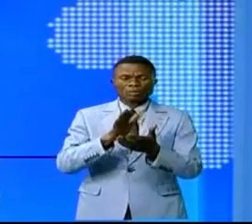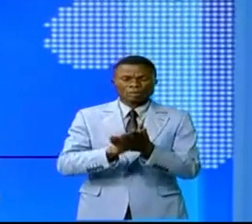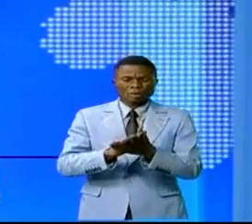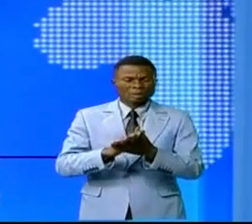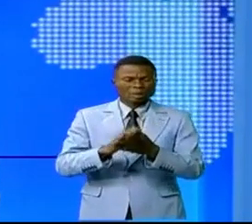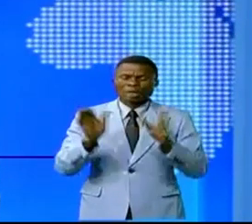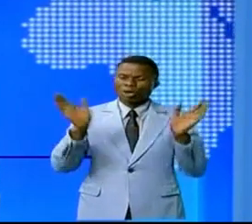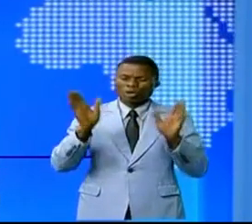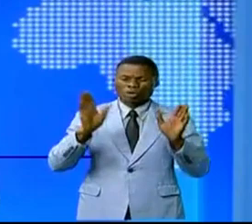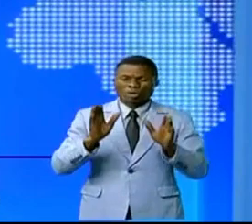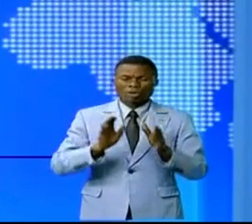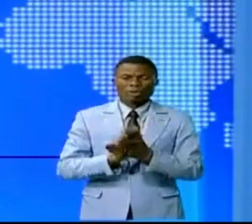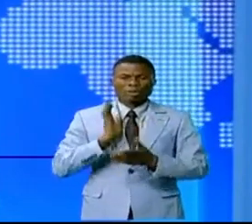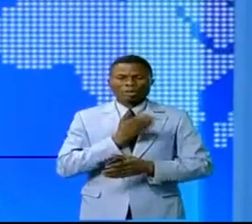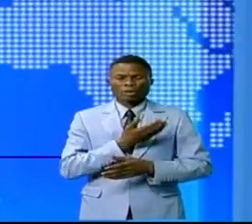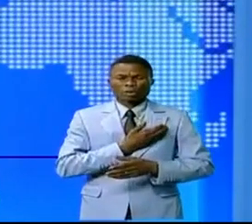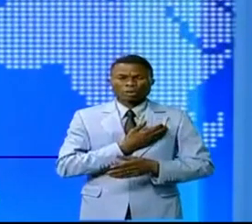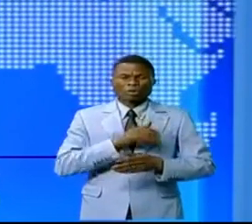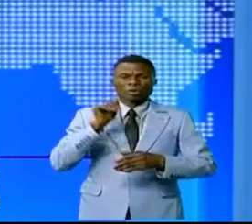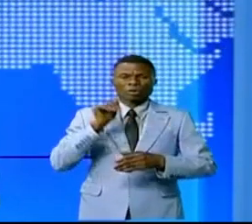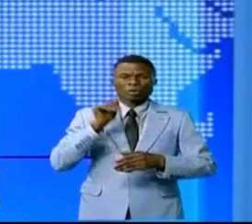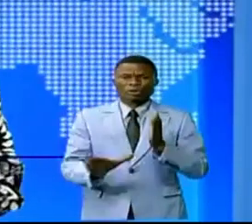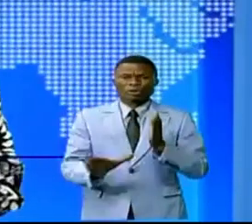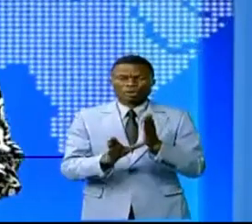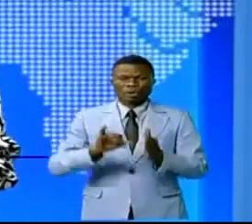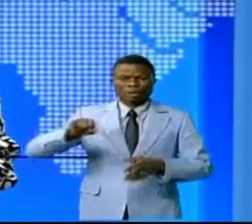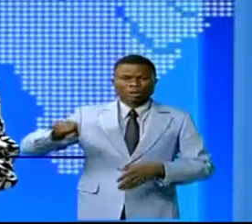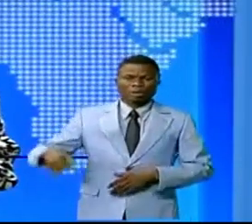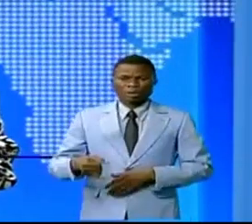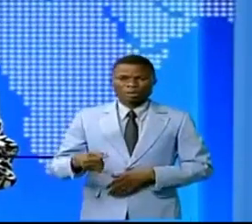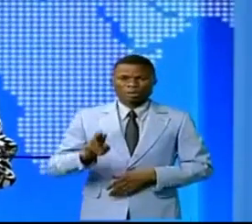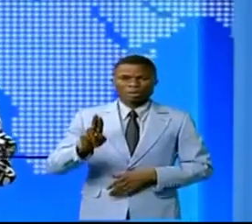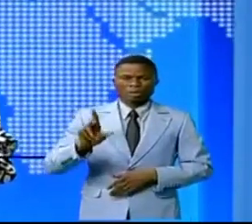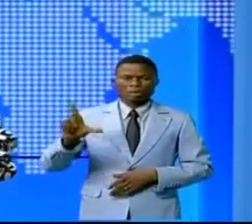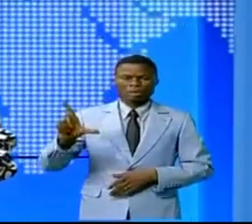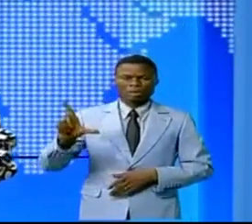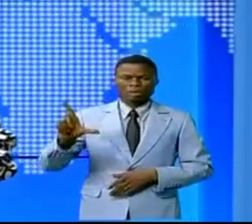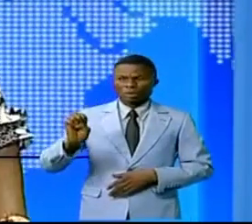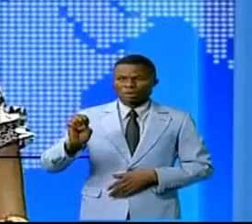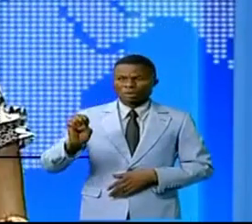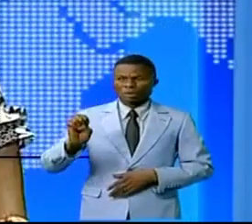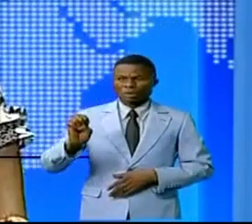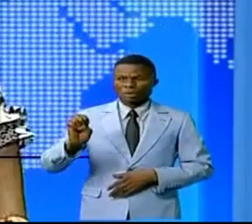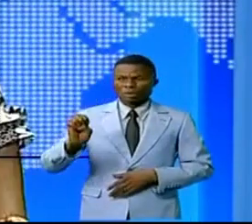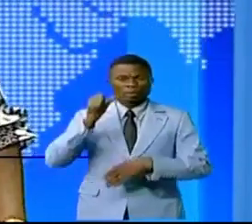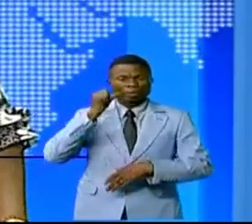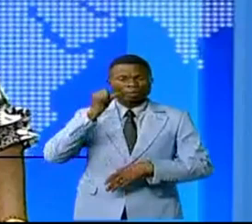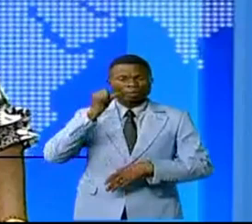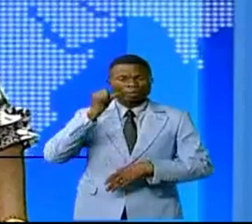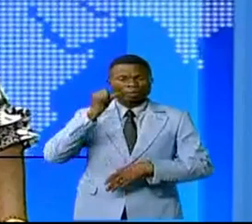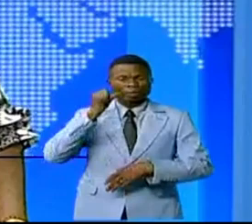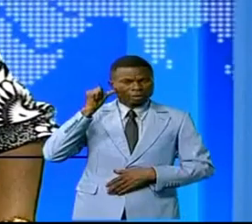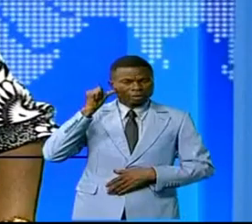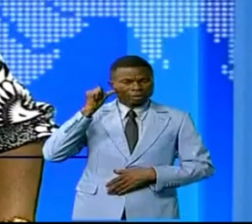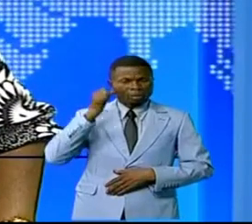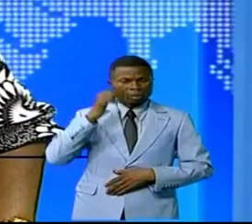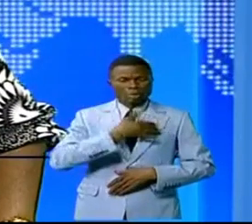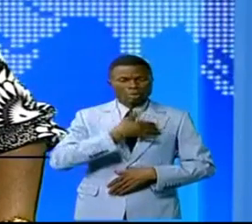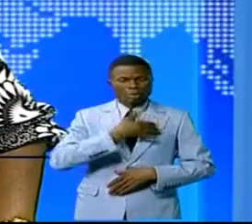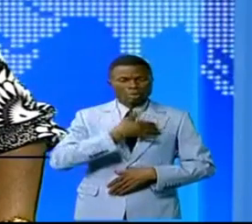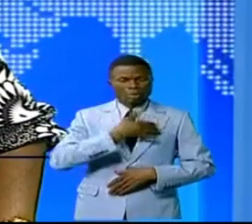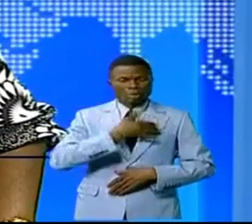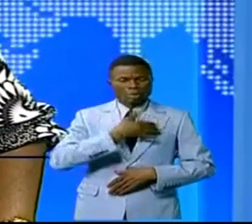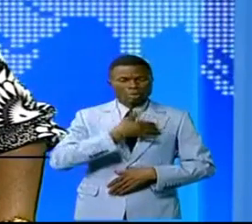Jules sous-directeur Jules Lombokashita qui est décédé avant-hier au nom de toute